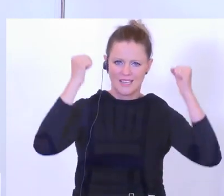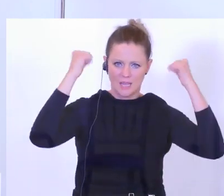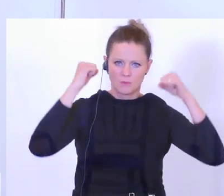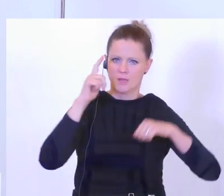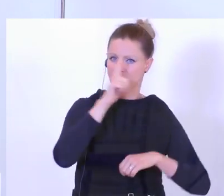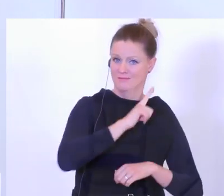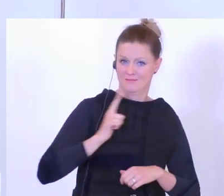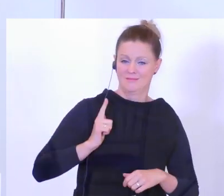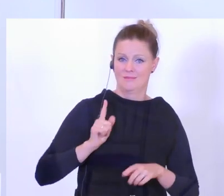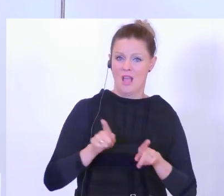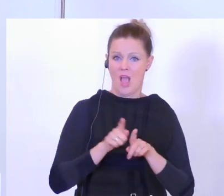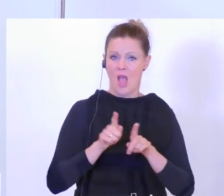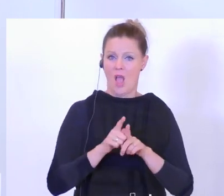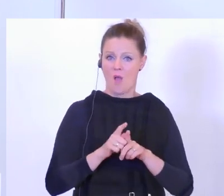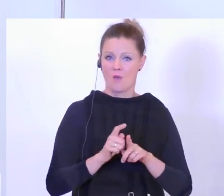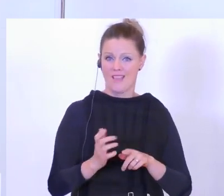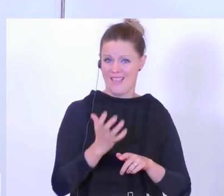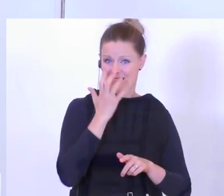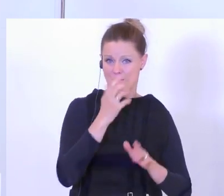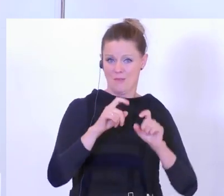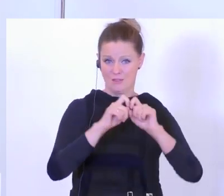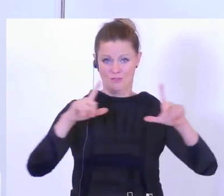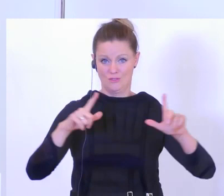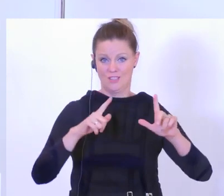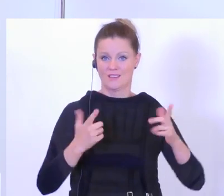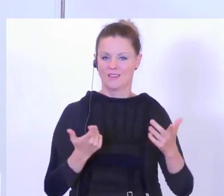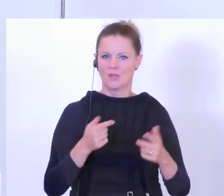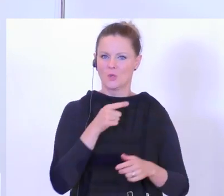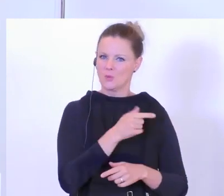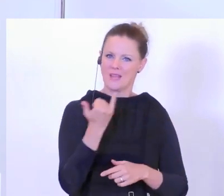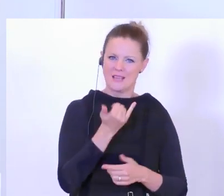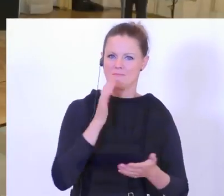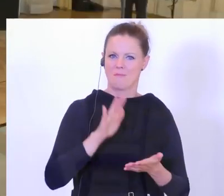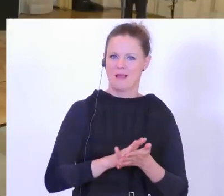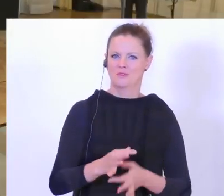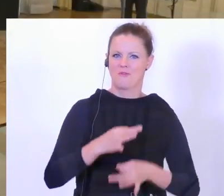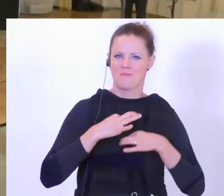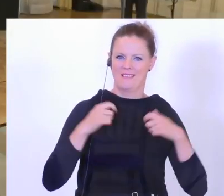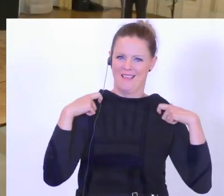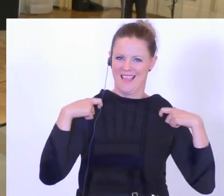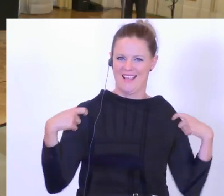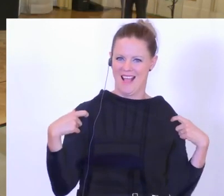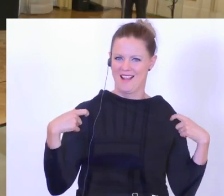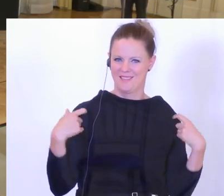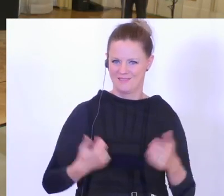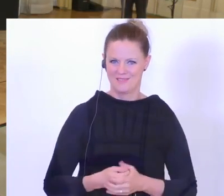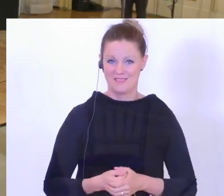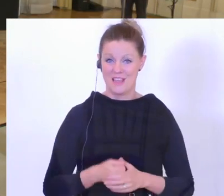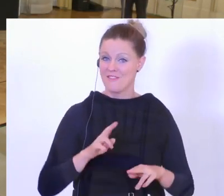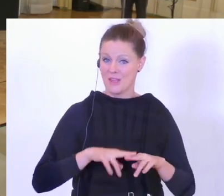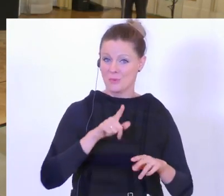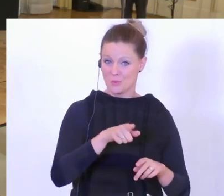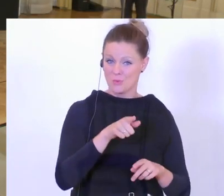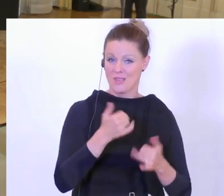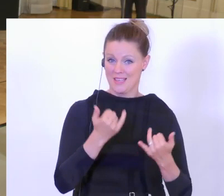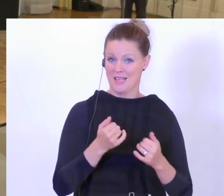für das Image, das du auch damit mitgebildet hast. Und du wirst für mich immer der General bleiben. Und ich freue mich sozusagen, wenn man dann, wenn du im Ruhestand